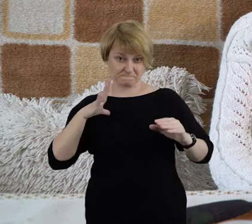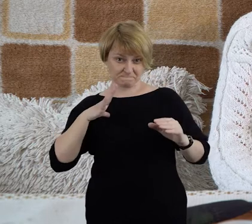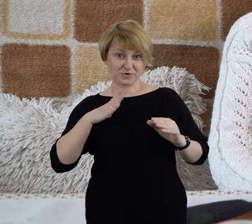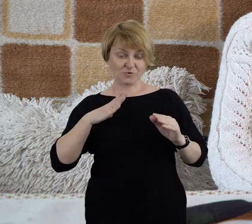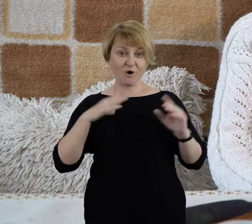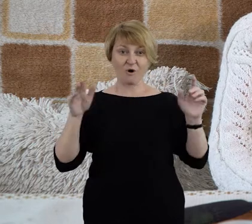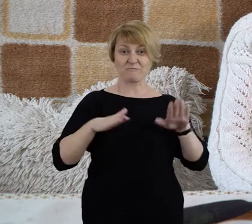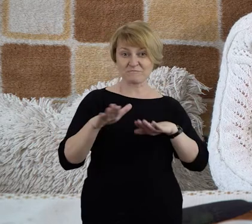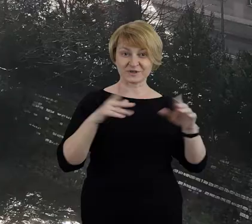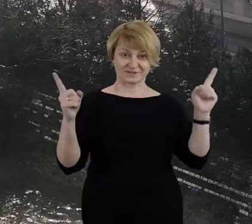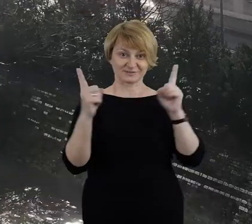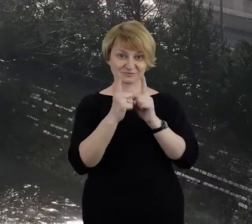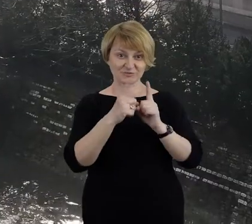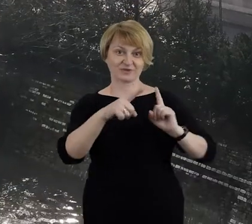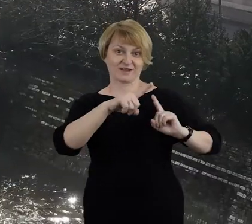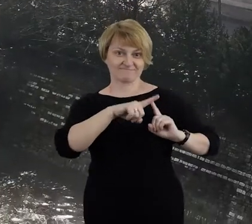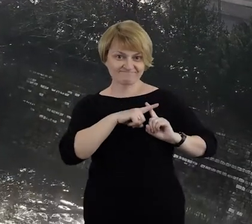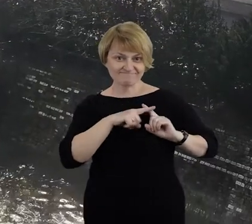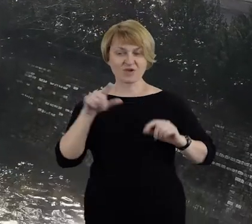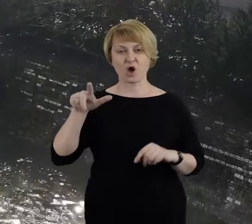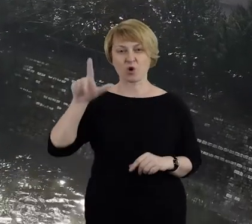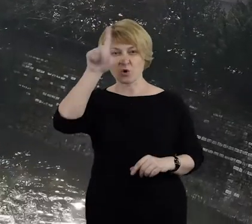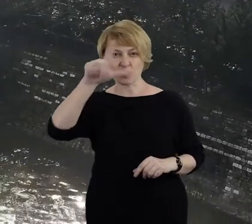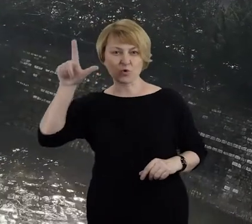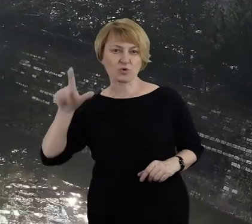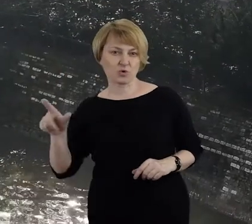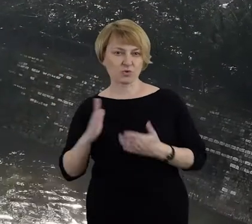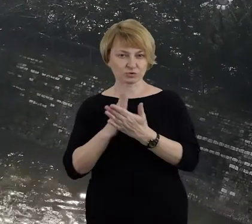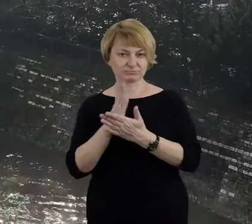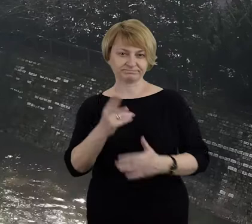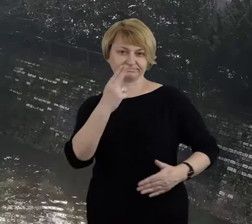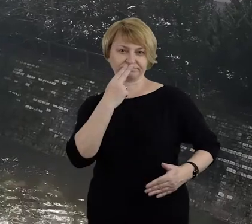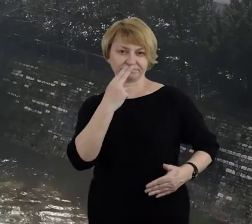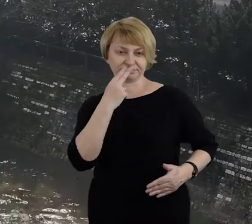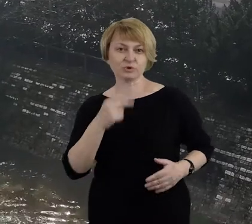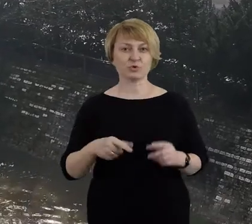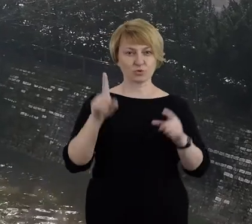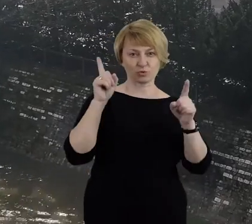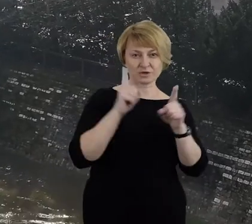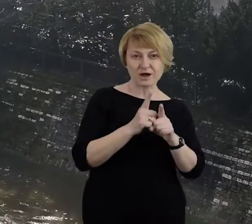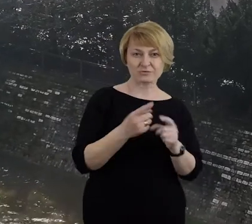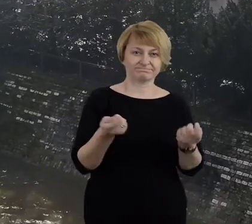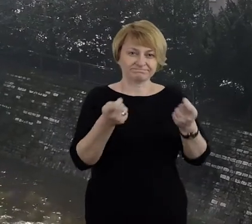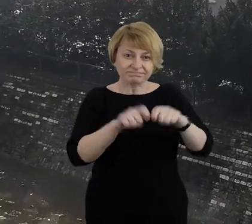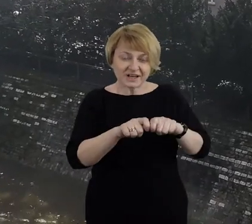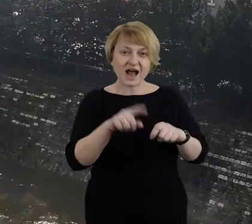harcówka. Hitlerowcy zdążyli ją zaplombować, ale tata jakoś tam przez dach